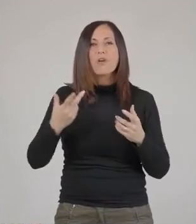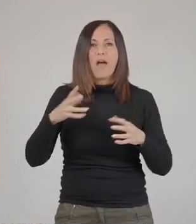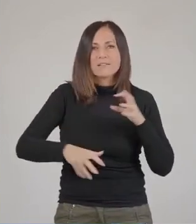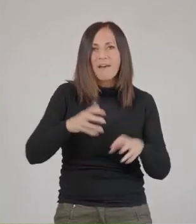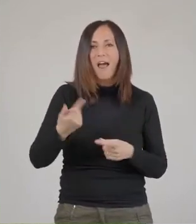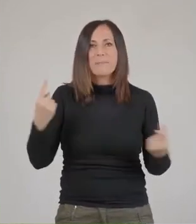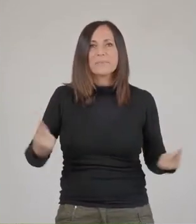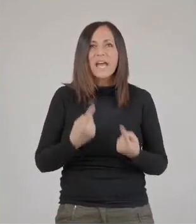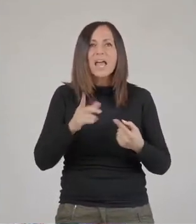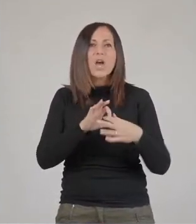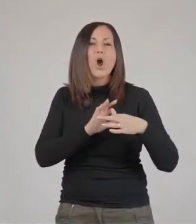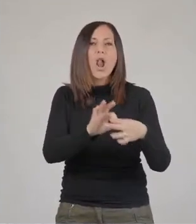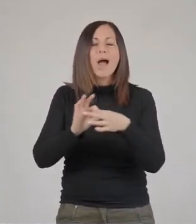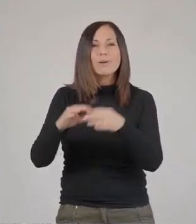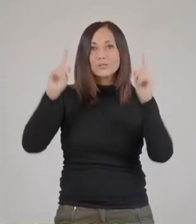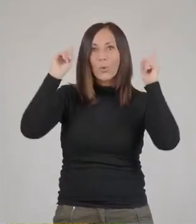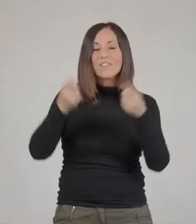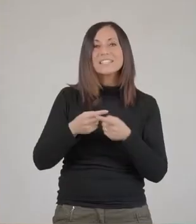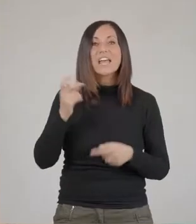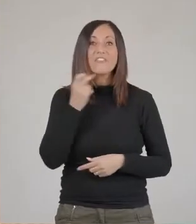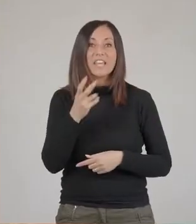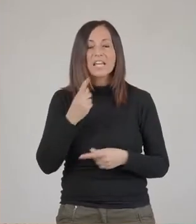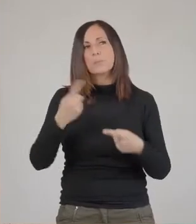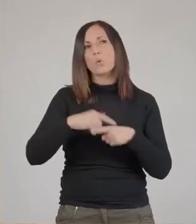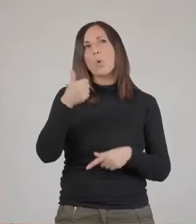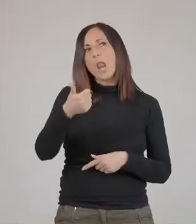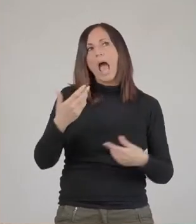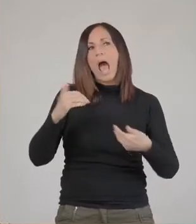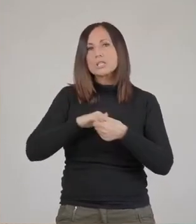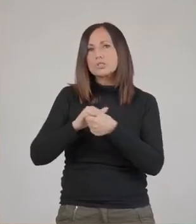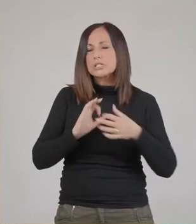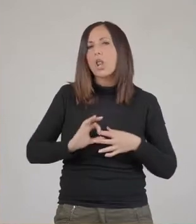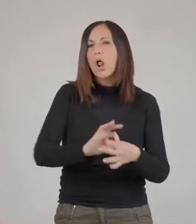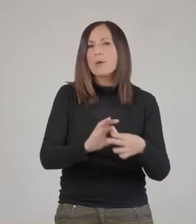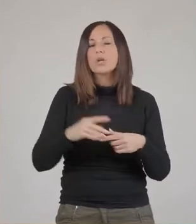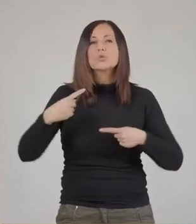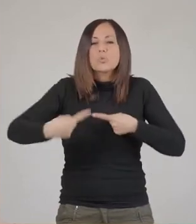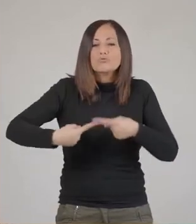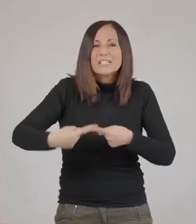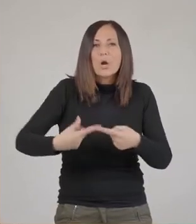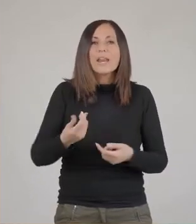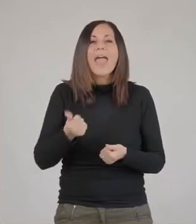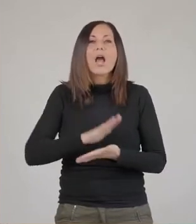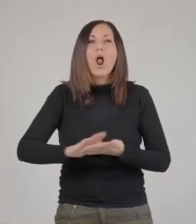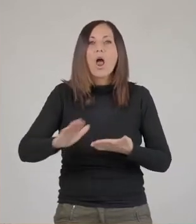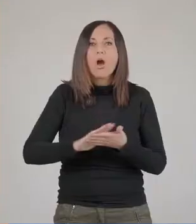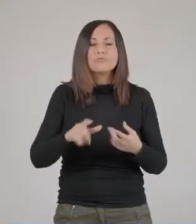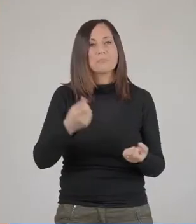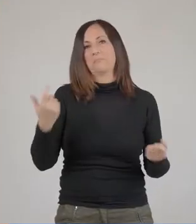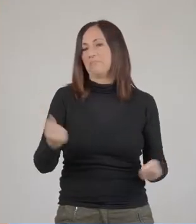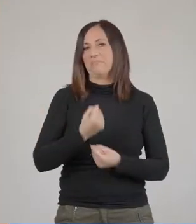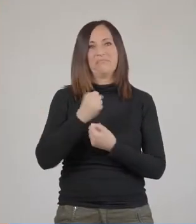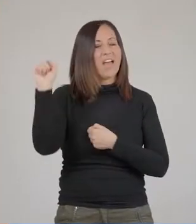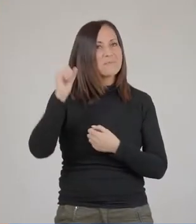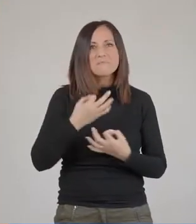foto di animali e di piante in collaborazione con l'Università di Firenze e con un'associazione che si chiama Successione Ecologica. E'